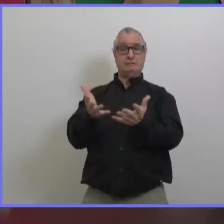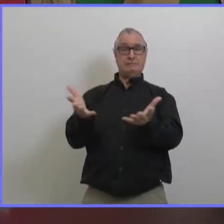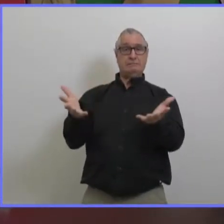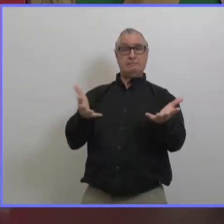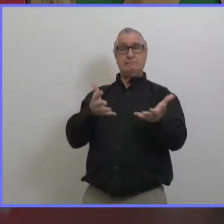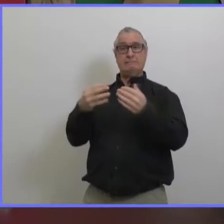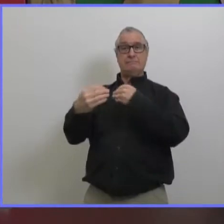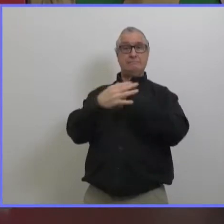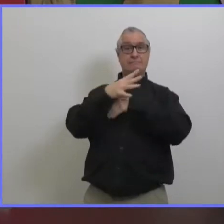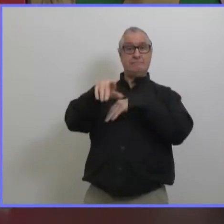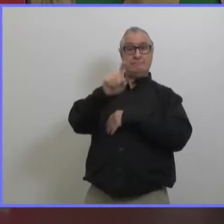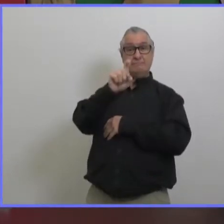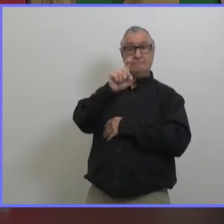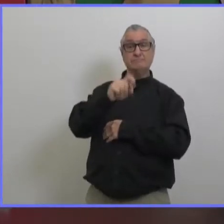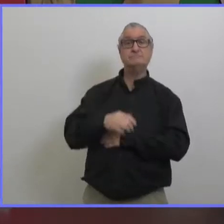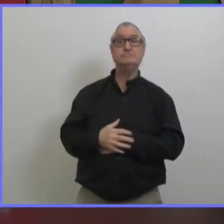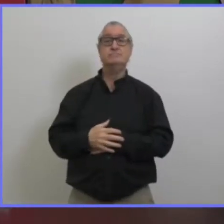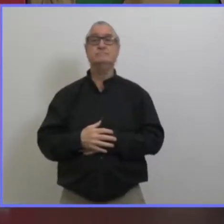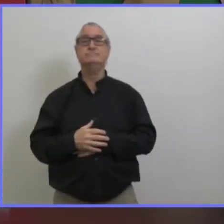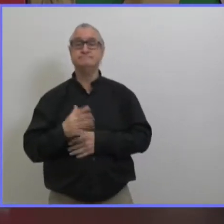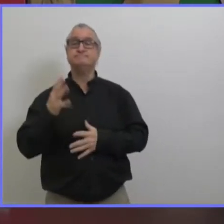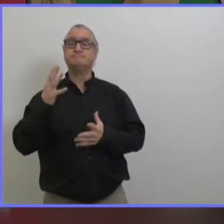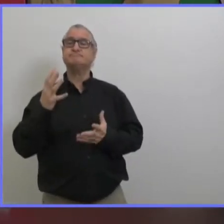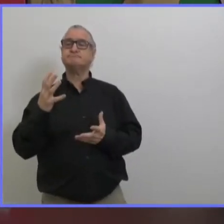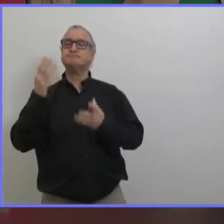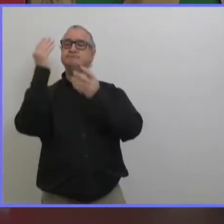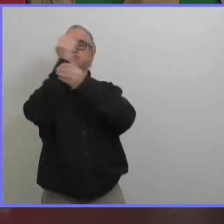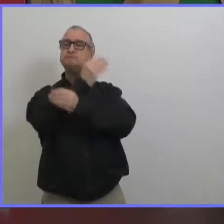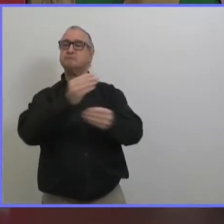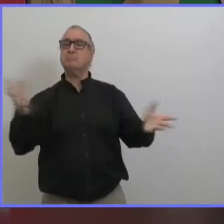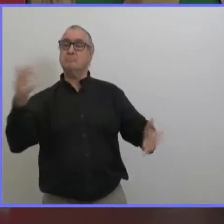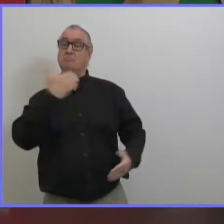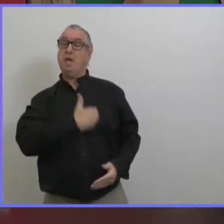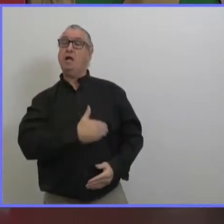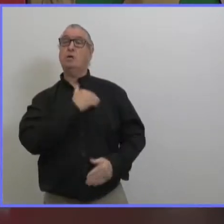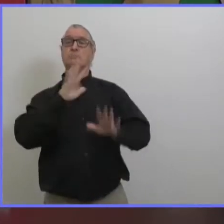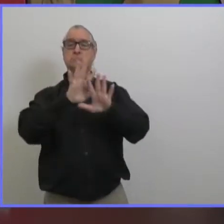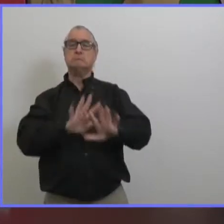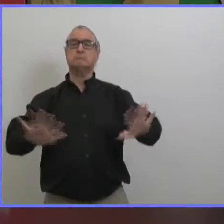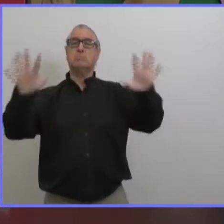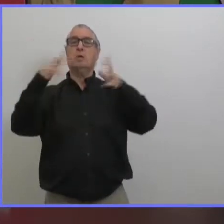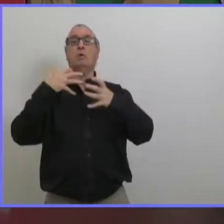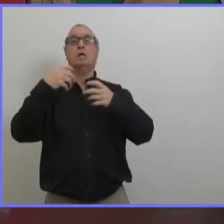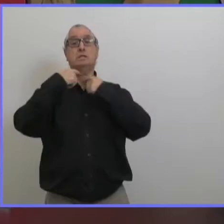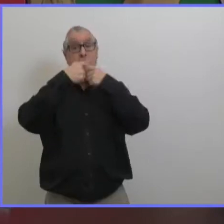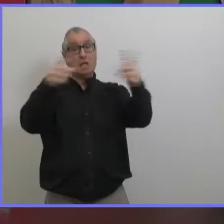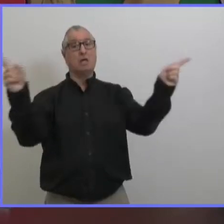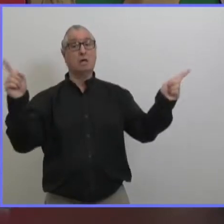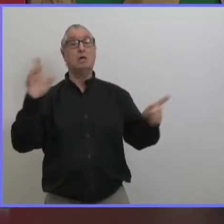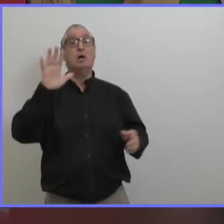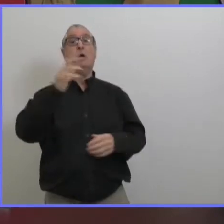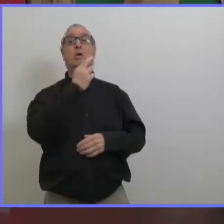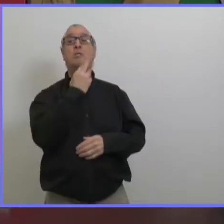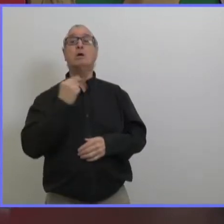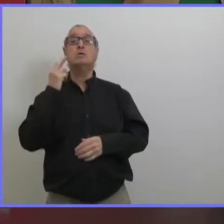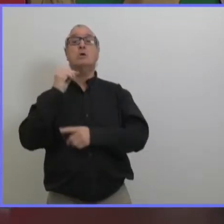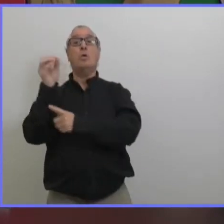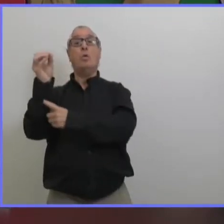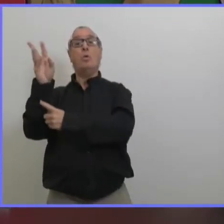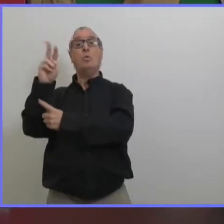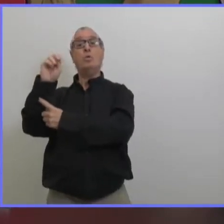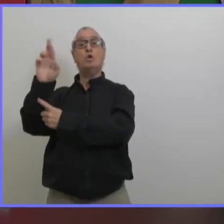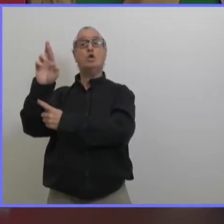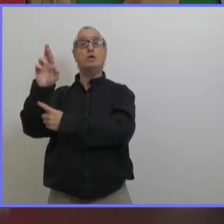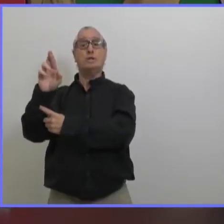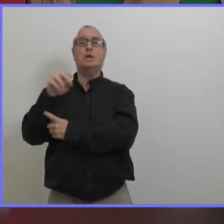manitobains et aux exploitants de restaurants ce que je veux dire c'est que quand on est on a publié